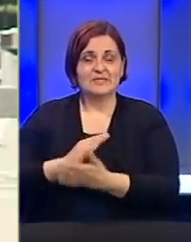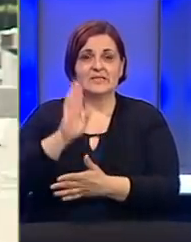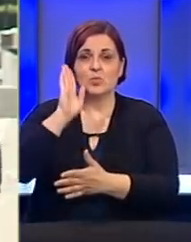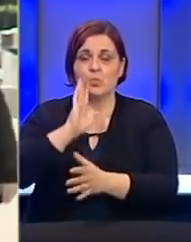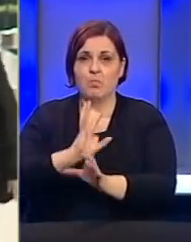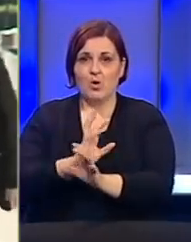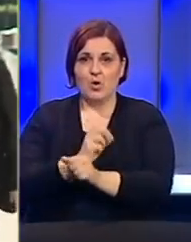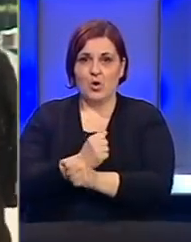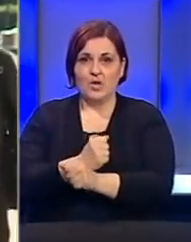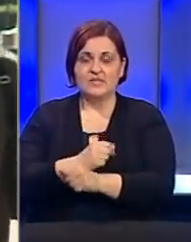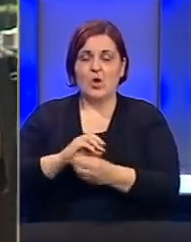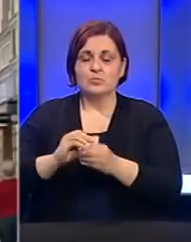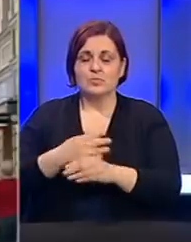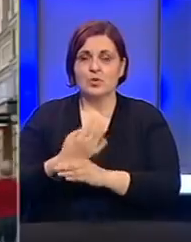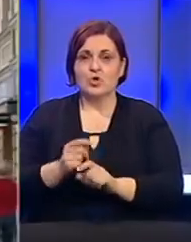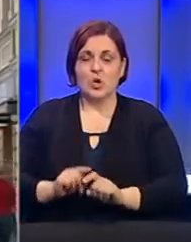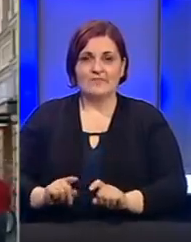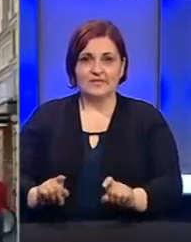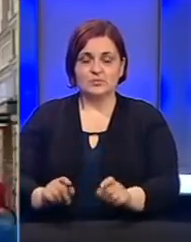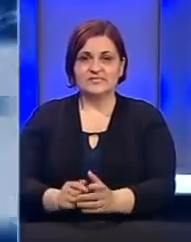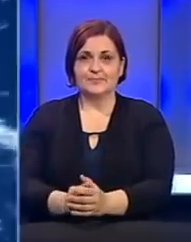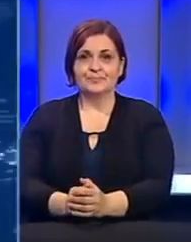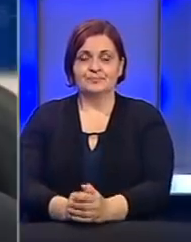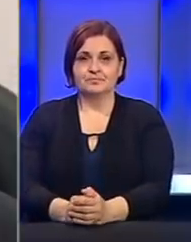BiH je od posljedica koronavirusa.